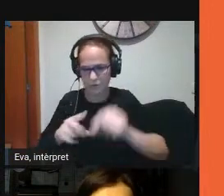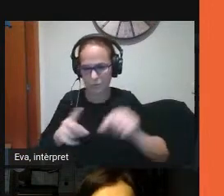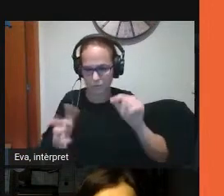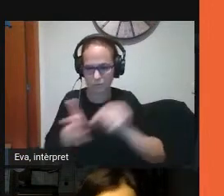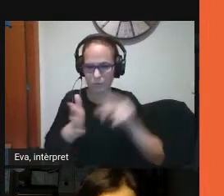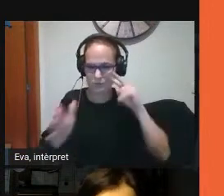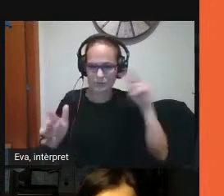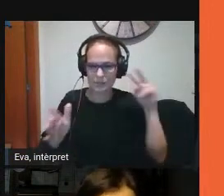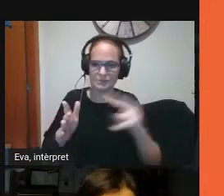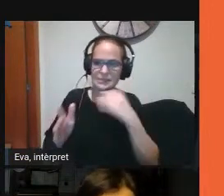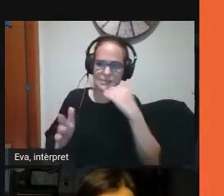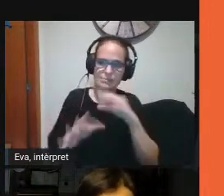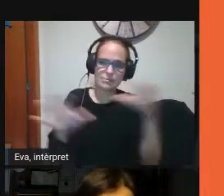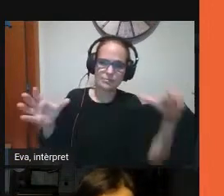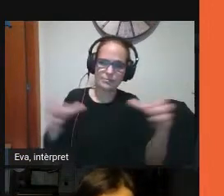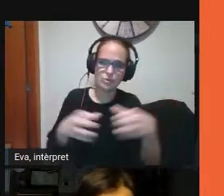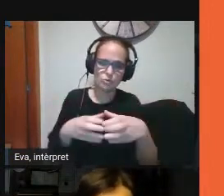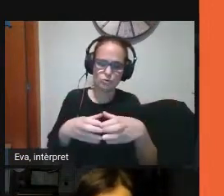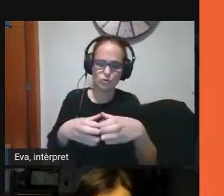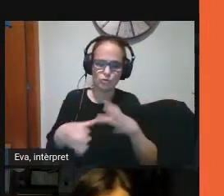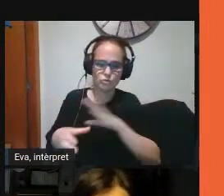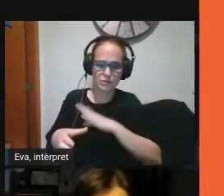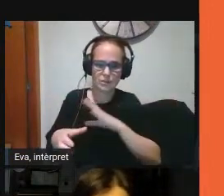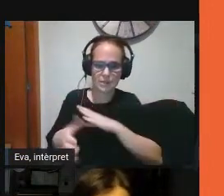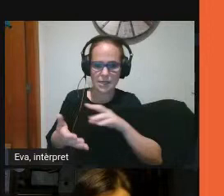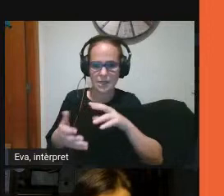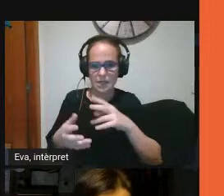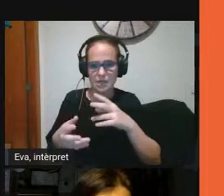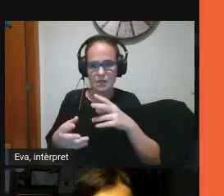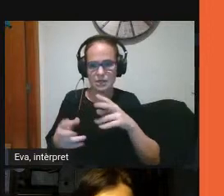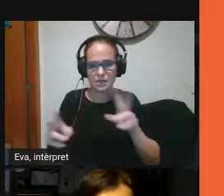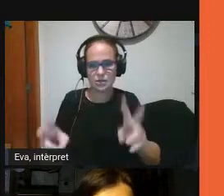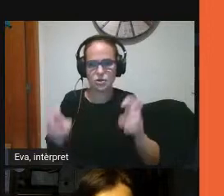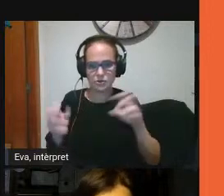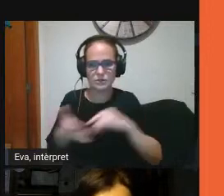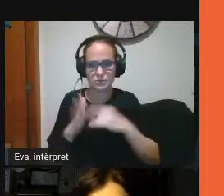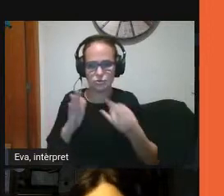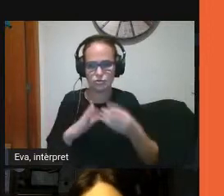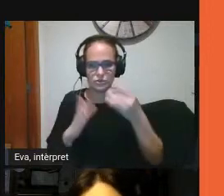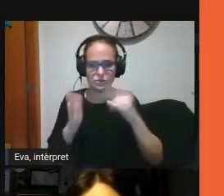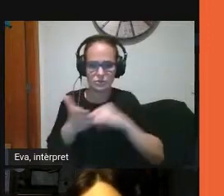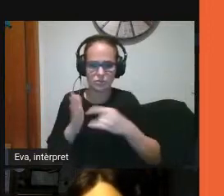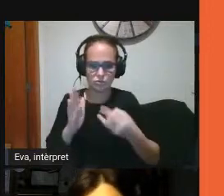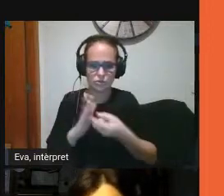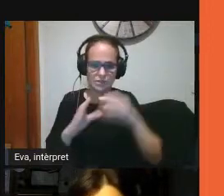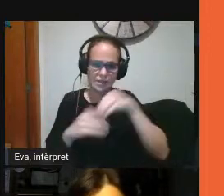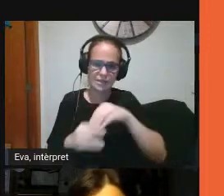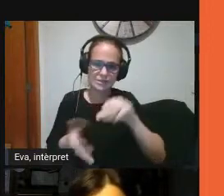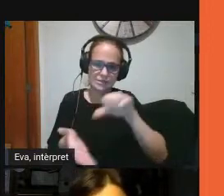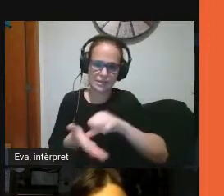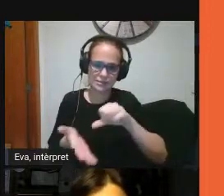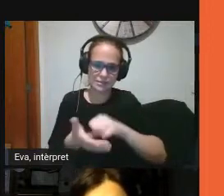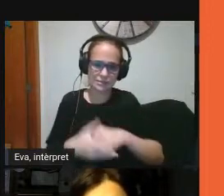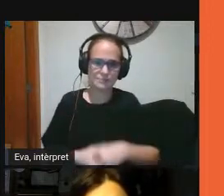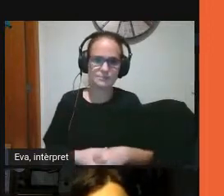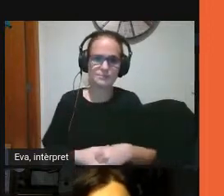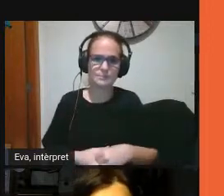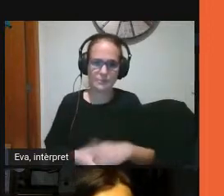del que són les noves tecnologies al nostre centre en el moment en què es fa el pla TAC